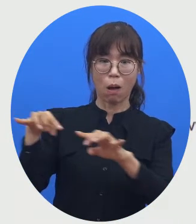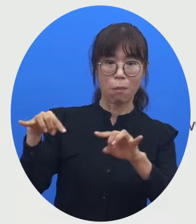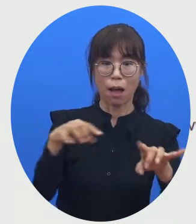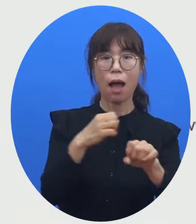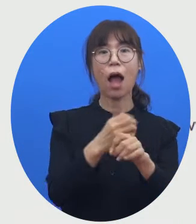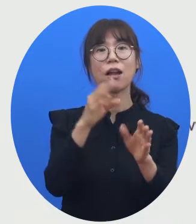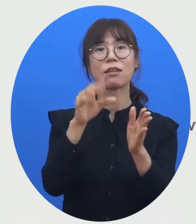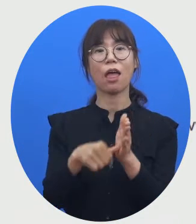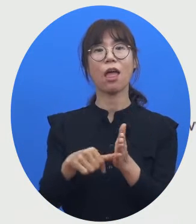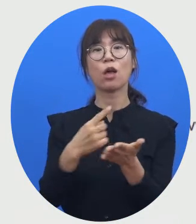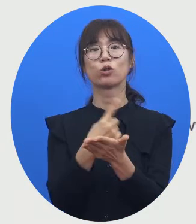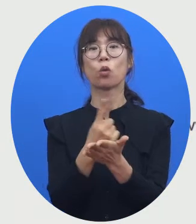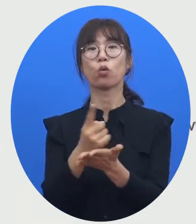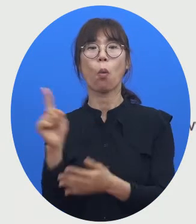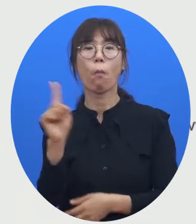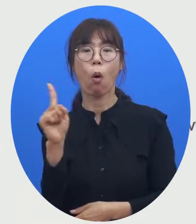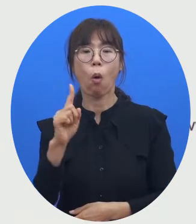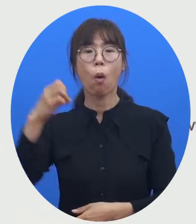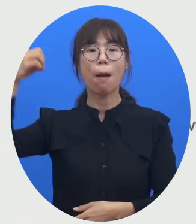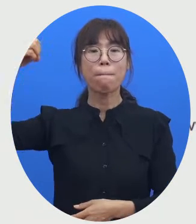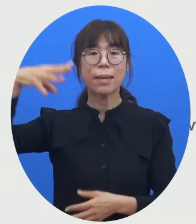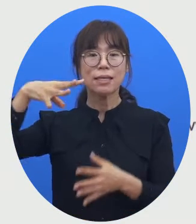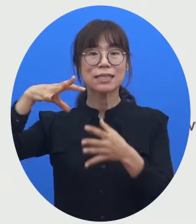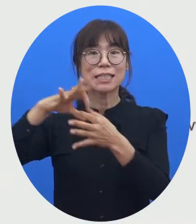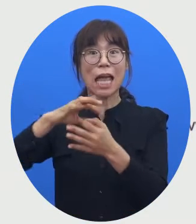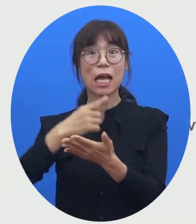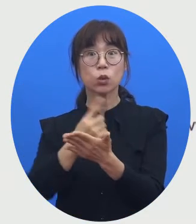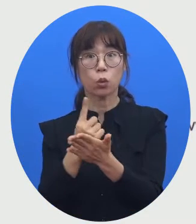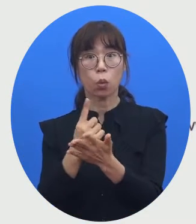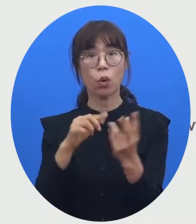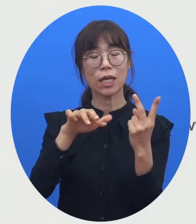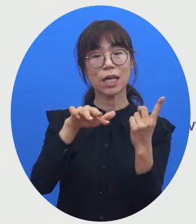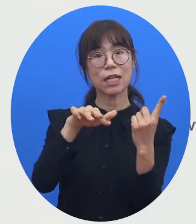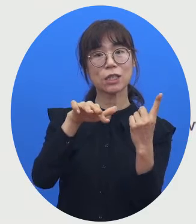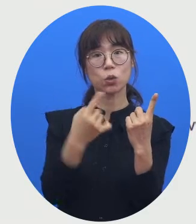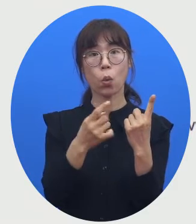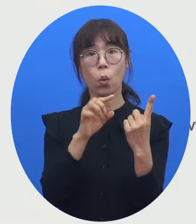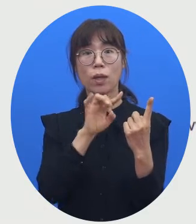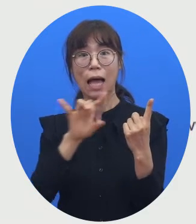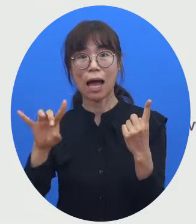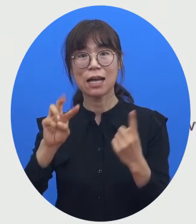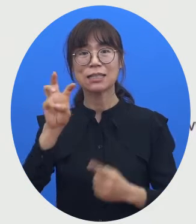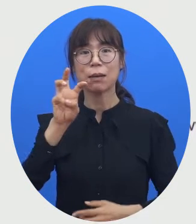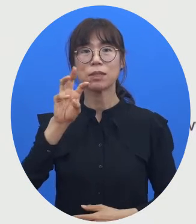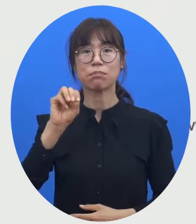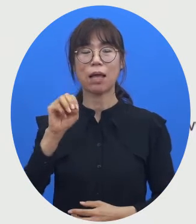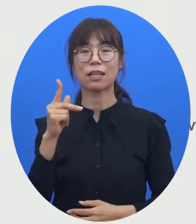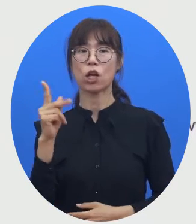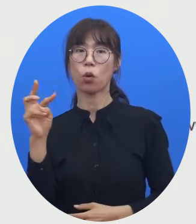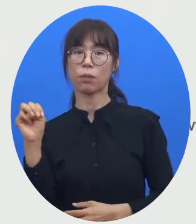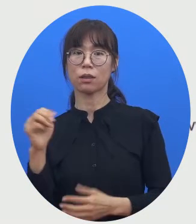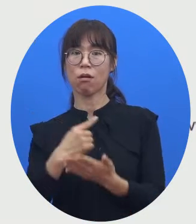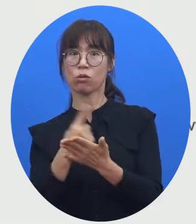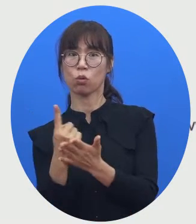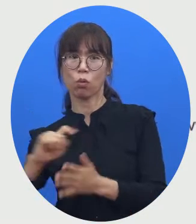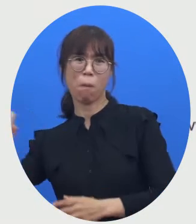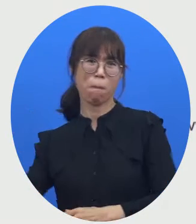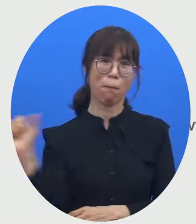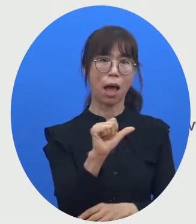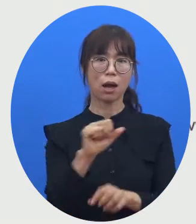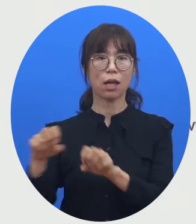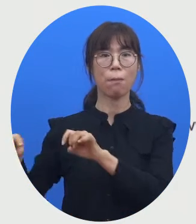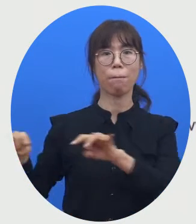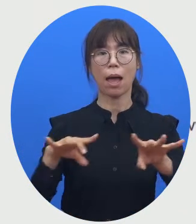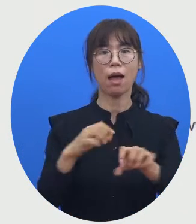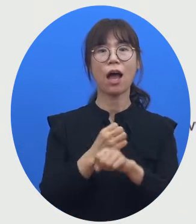전파되냐면 빛의 속도인 1초당 30만 킬로미터의 속도로 전파가 됩니다. 달리